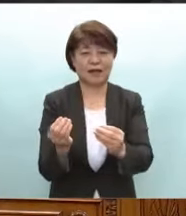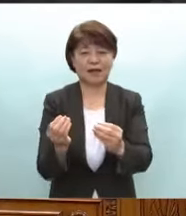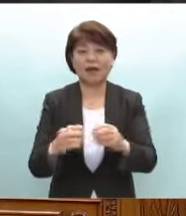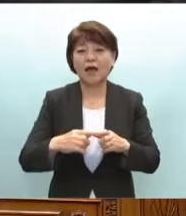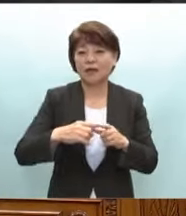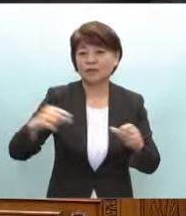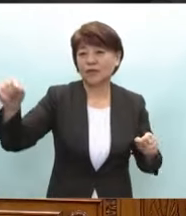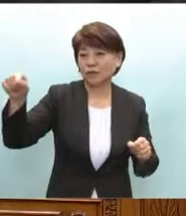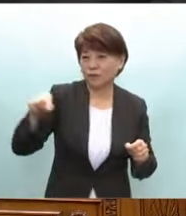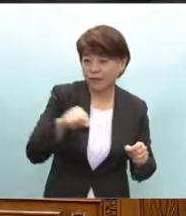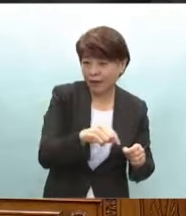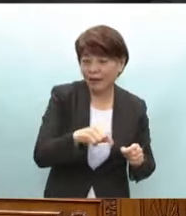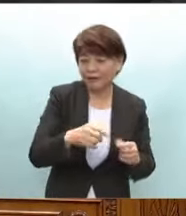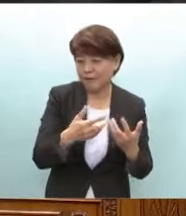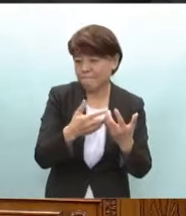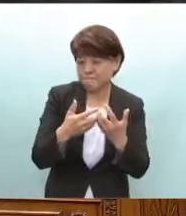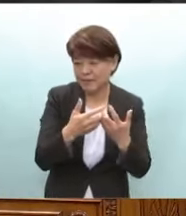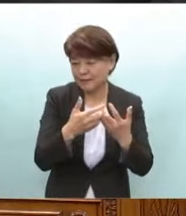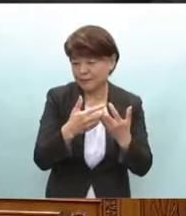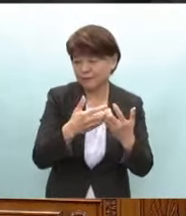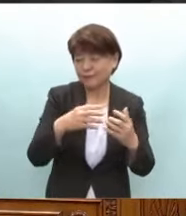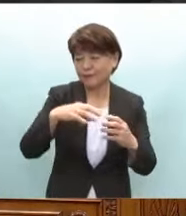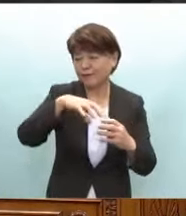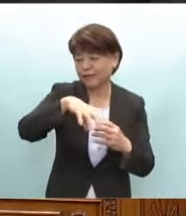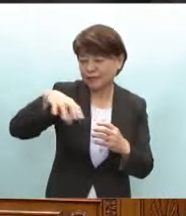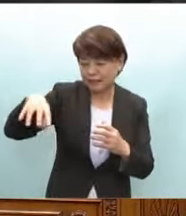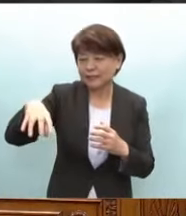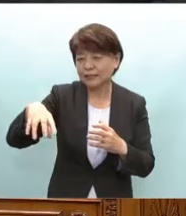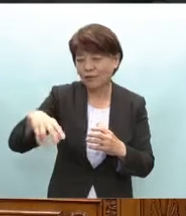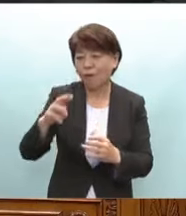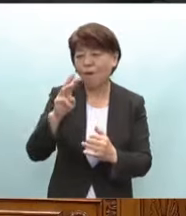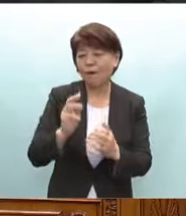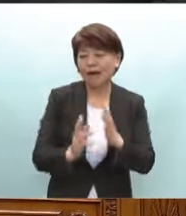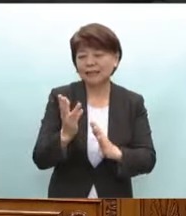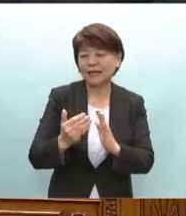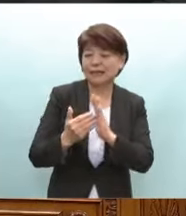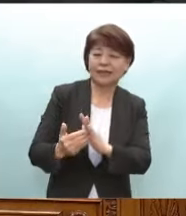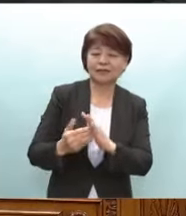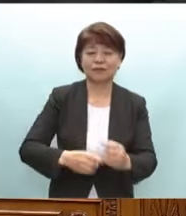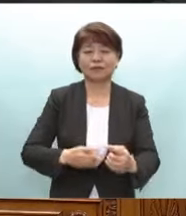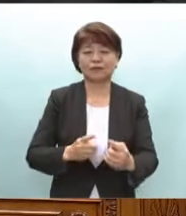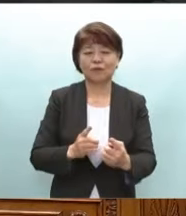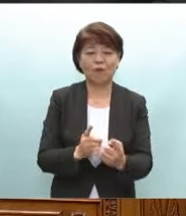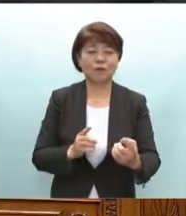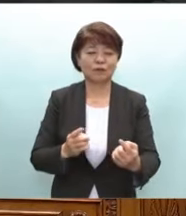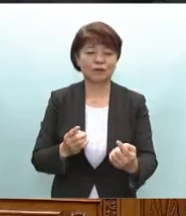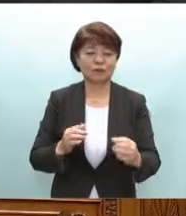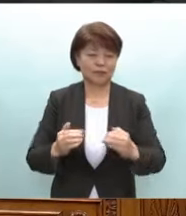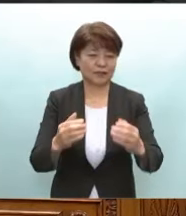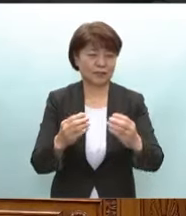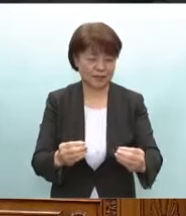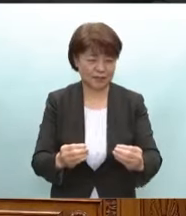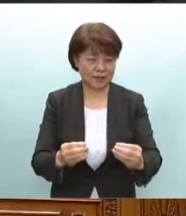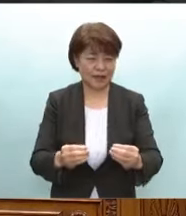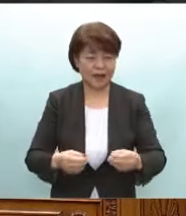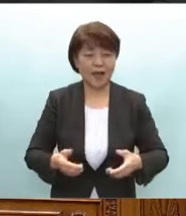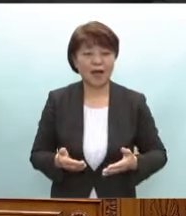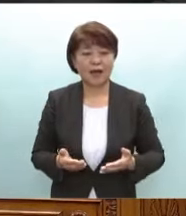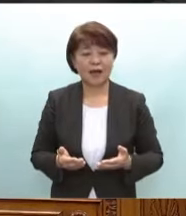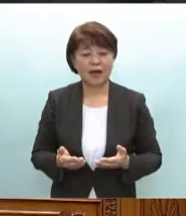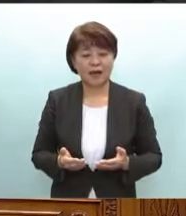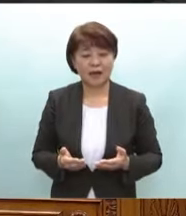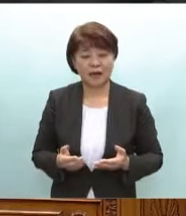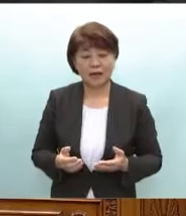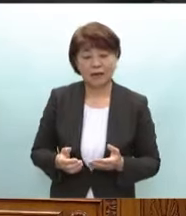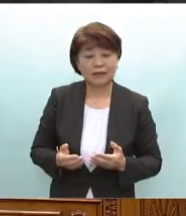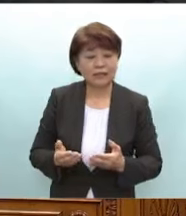で密集市街地の火災対策を進めてきましたが地震以外でも平成28年糸井川市の大火も